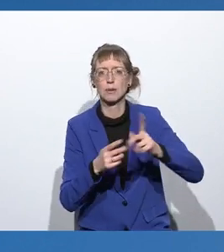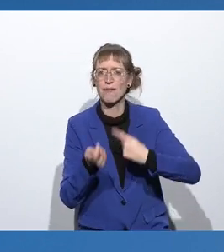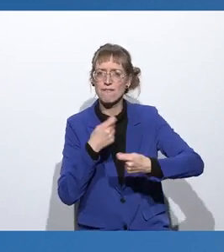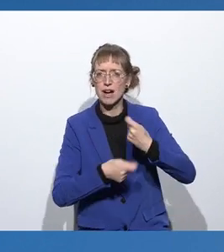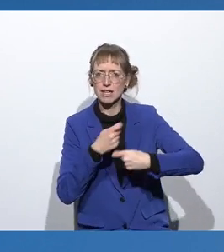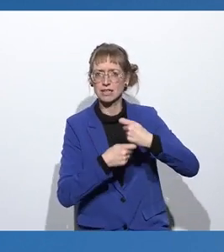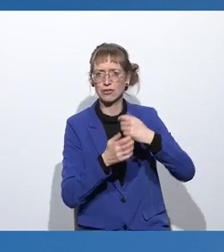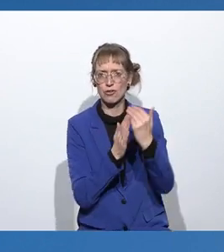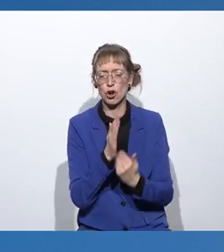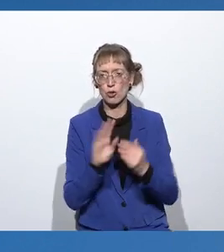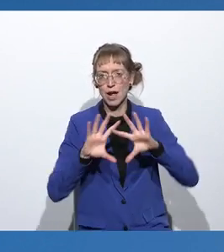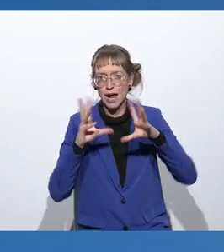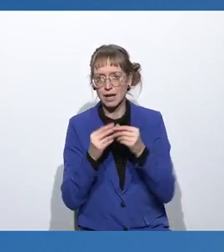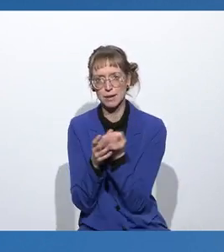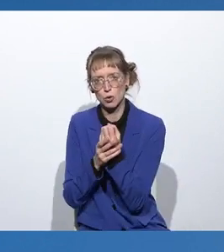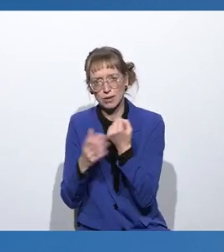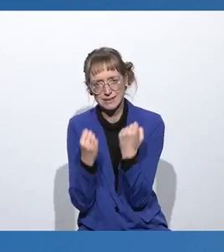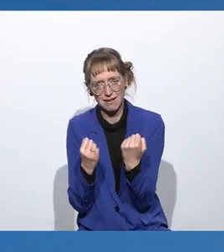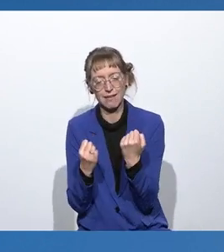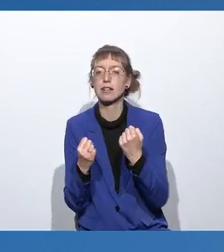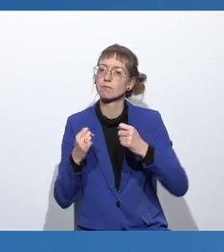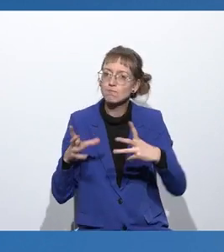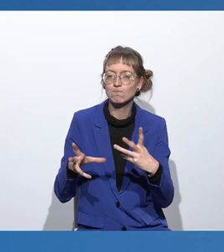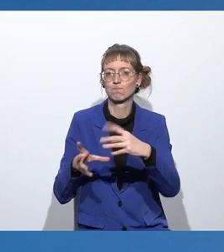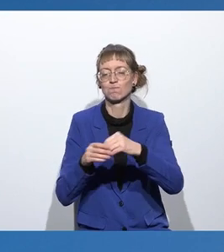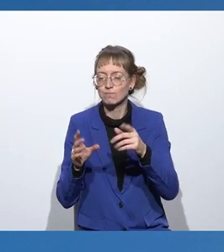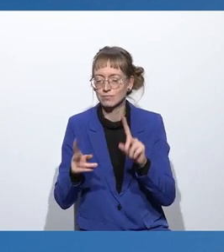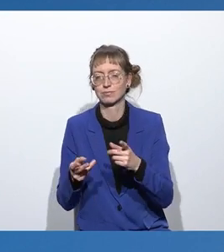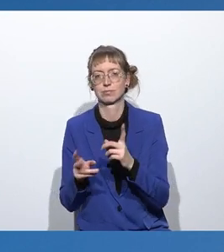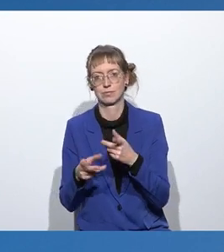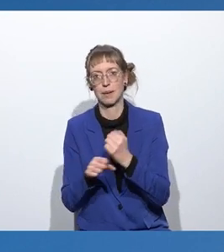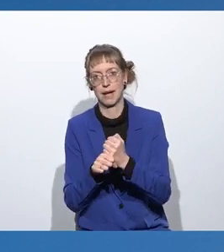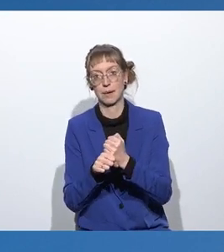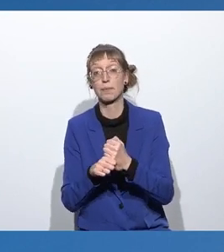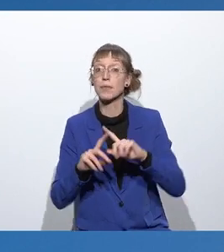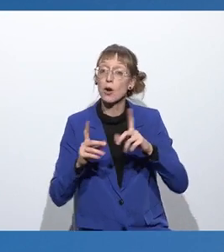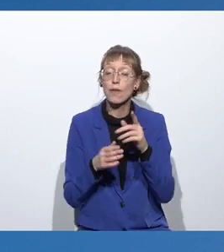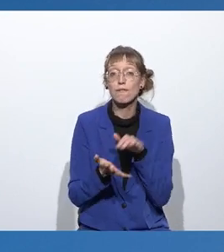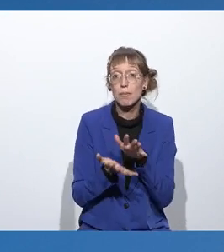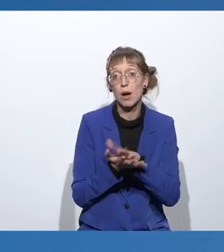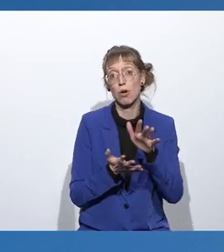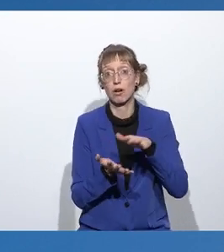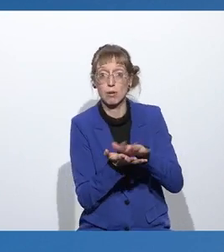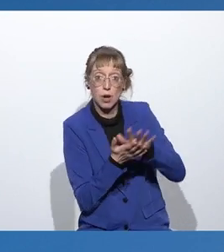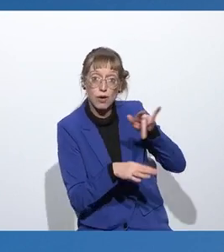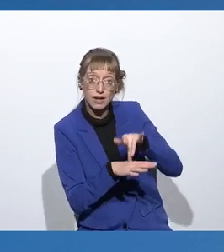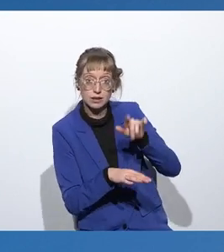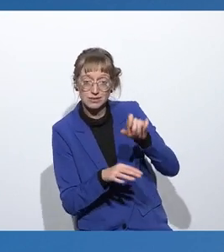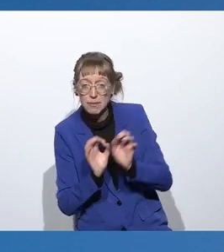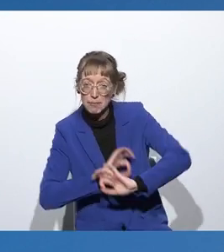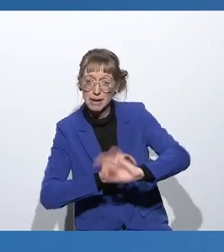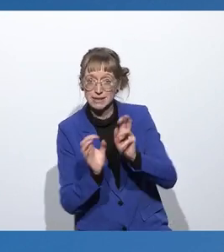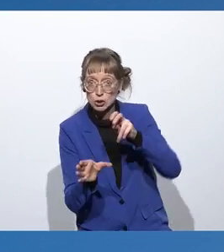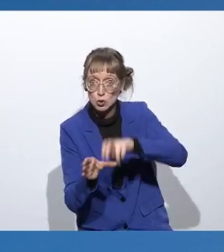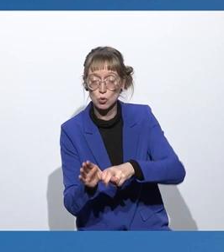die allgemeine Produktsicherheit beitragen. Verbraucherinnen und Verbraucher sollen besseren Zugang zu Daten und